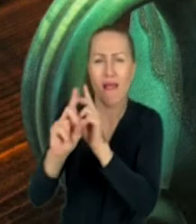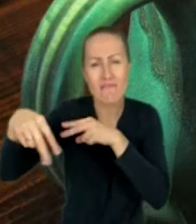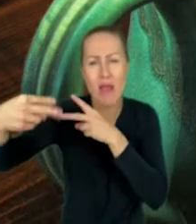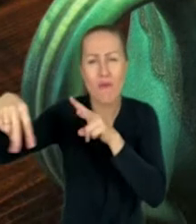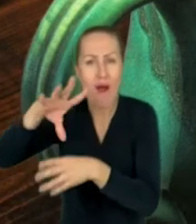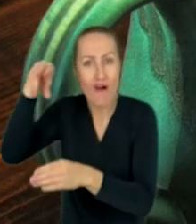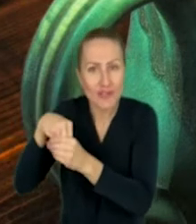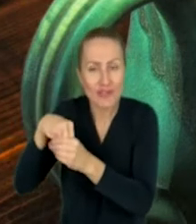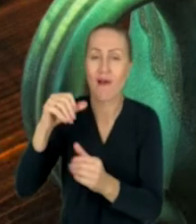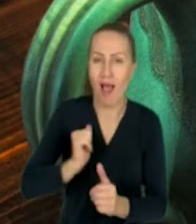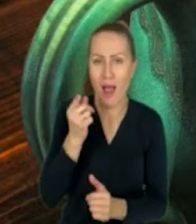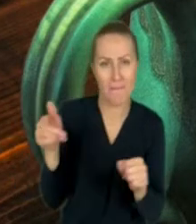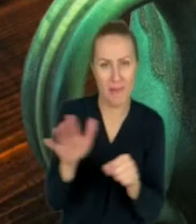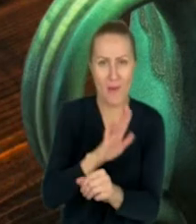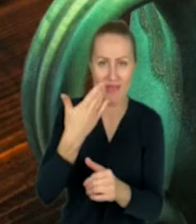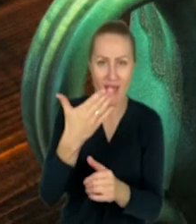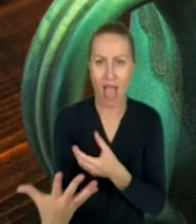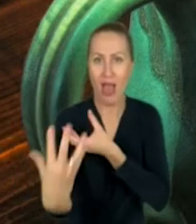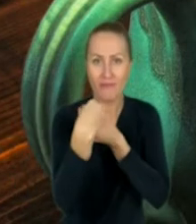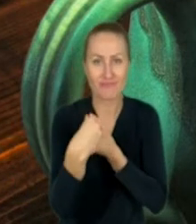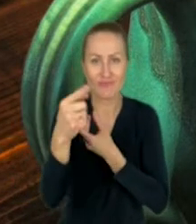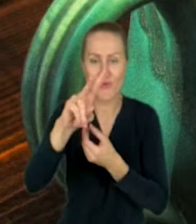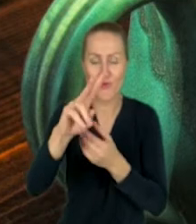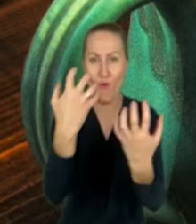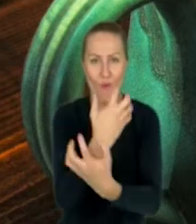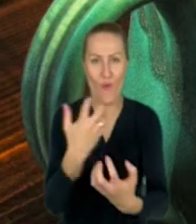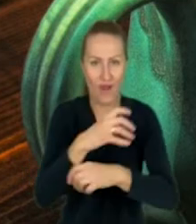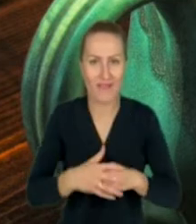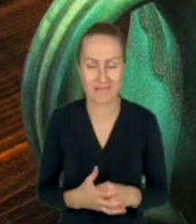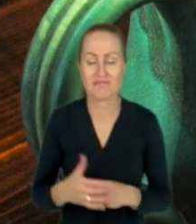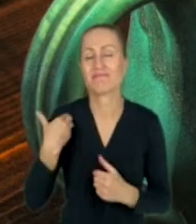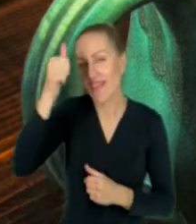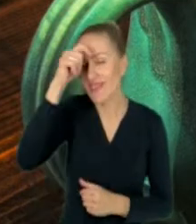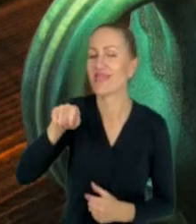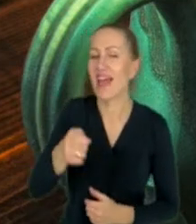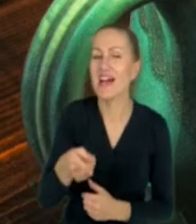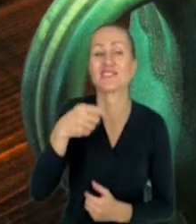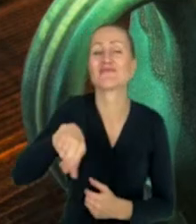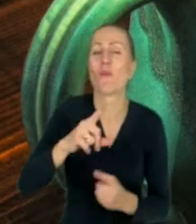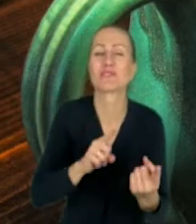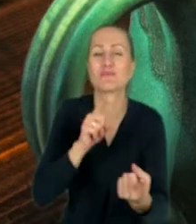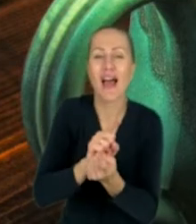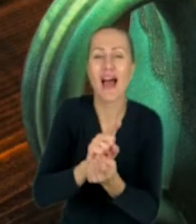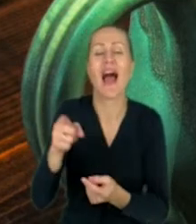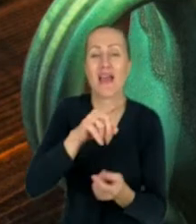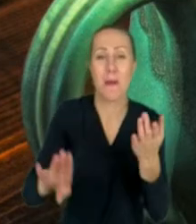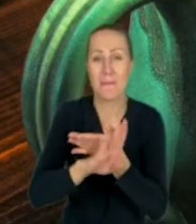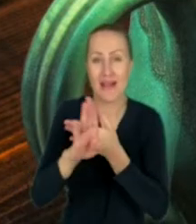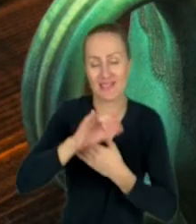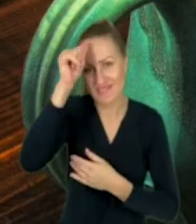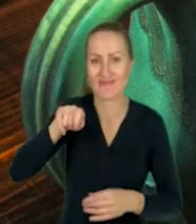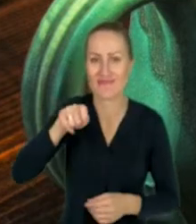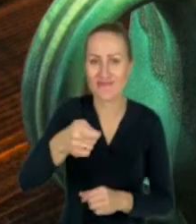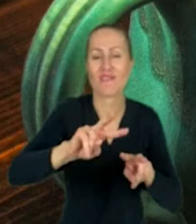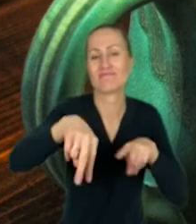online były angażujące dla uczestników. Nazwałam to nasze spotkanie, tą naszą prezentację wirtualne